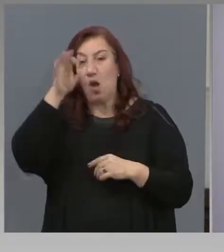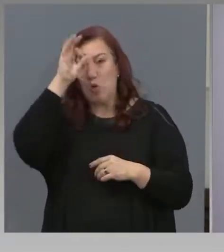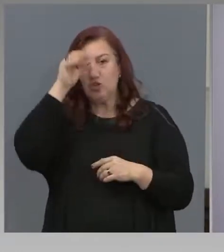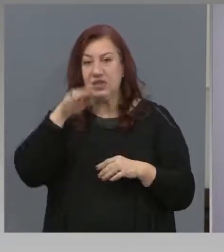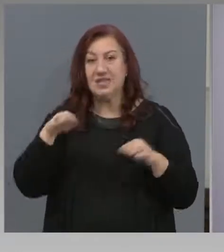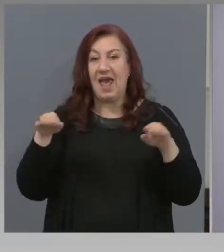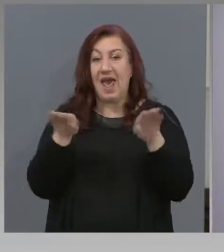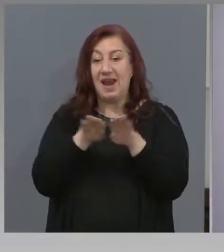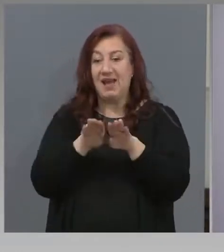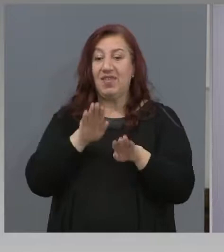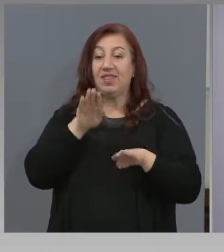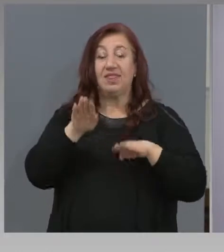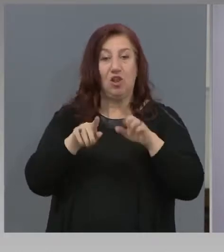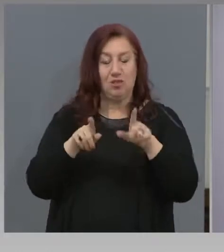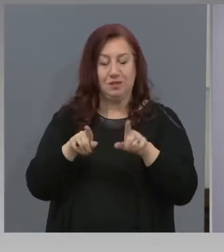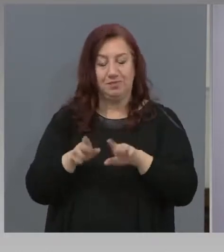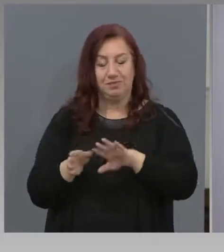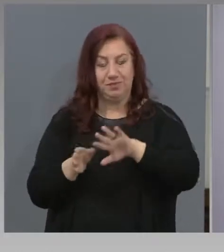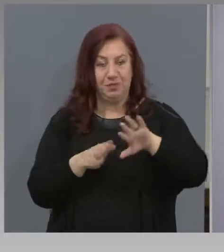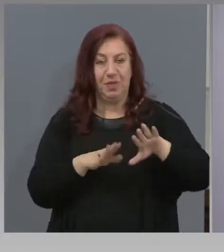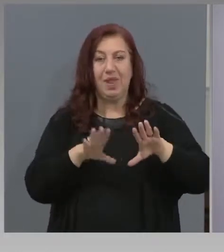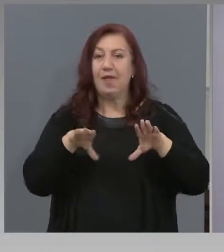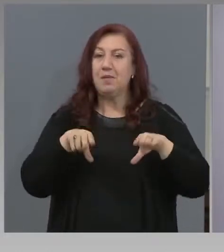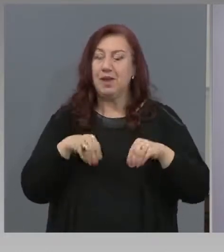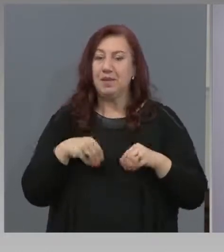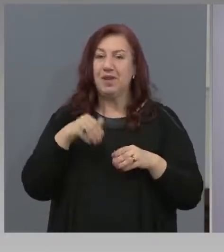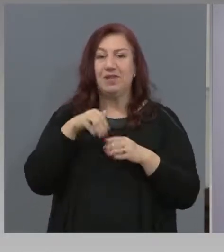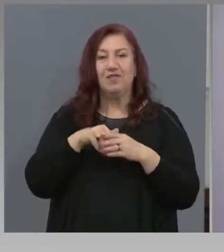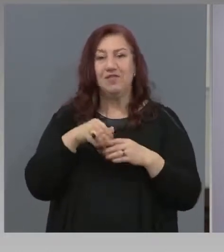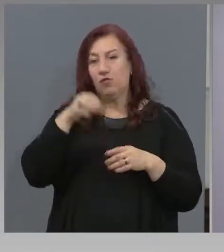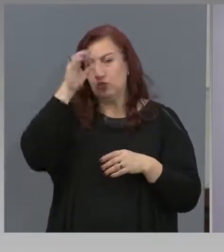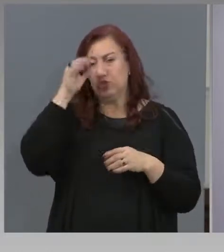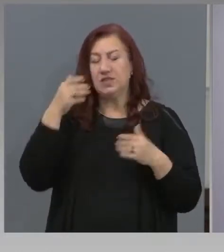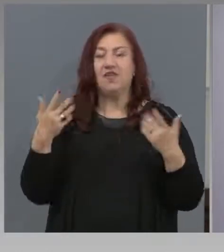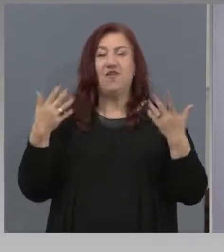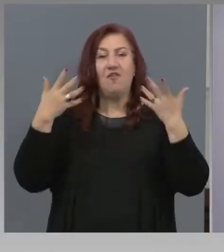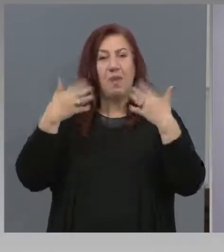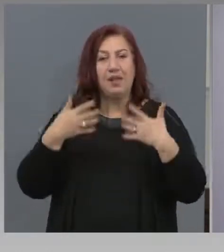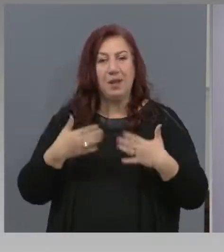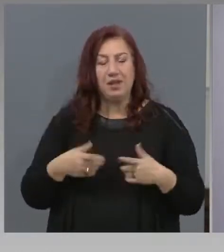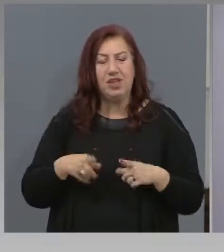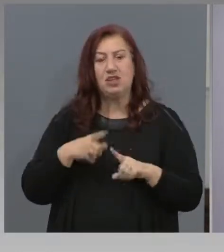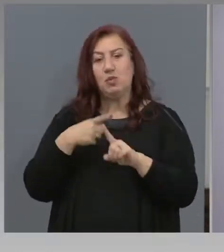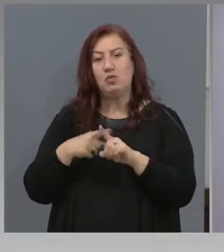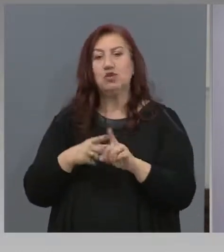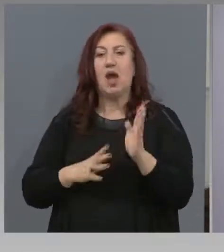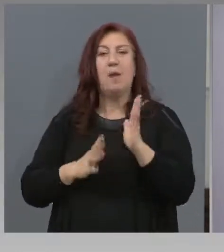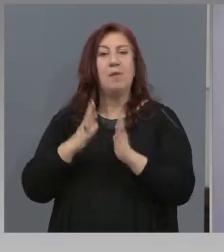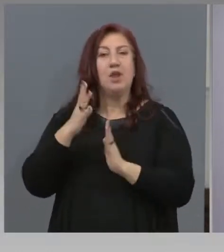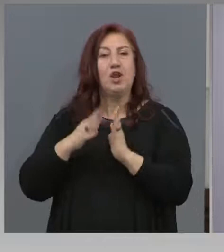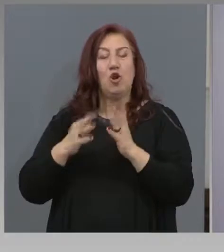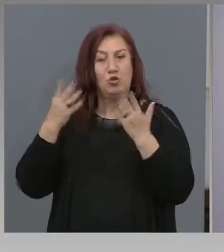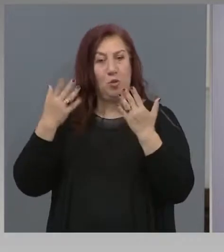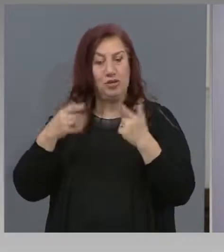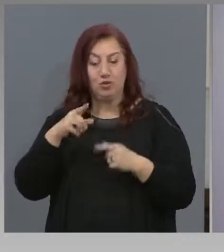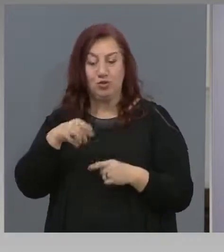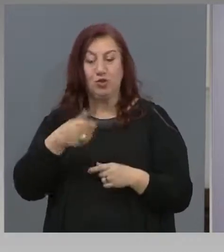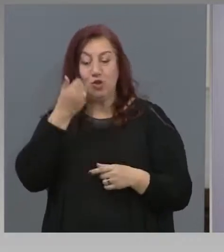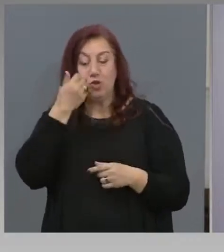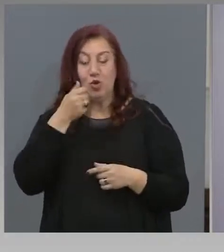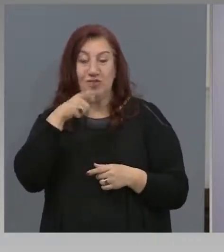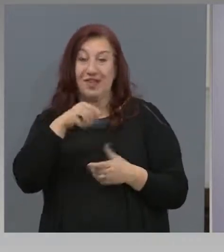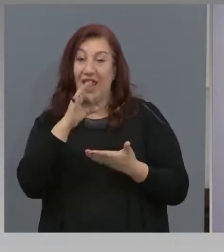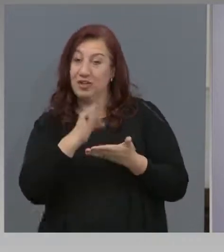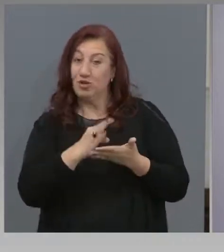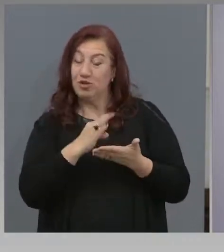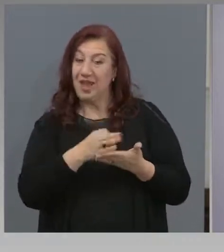учениците в математическите, природоматематическите гимназии в 5-ти клас, за които се използва оценката от Националното облъншно оценяване след